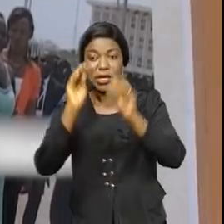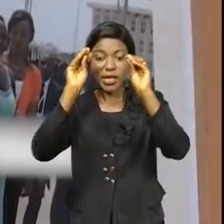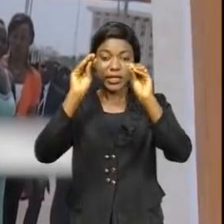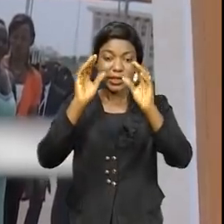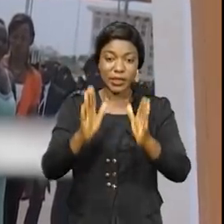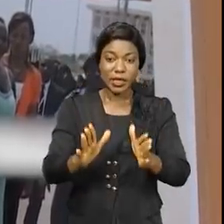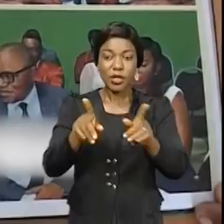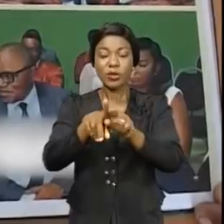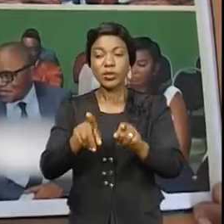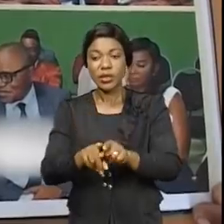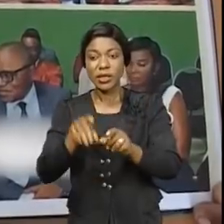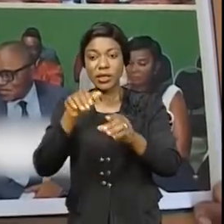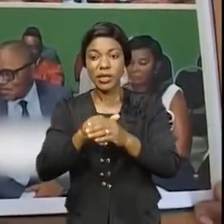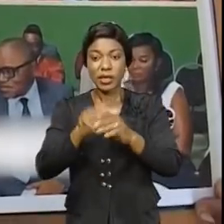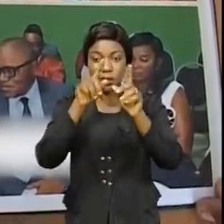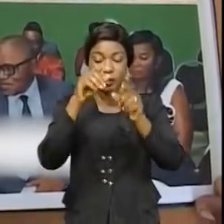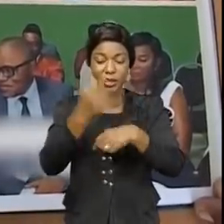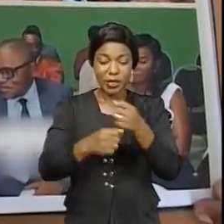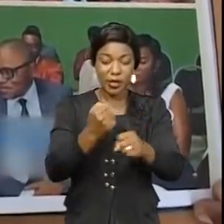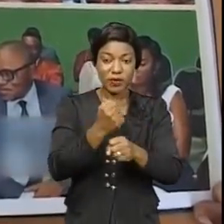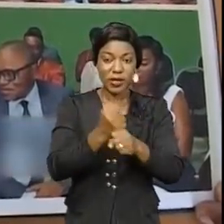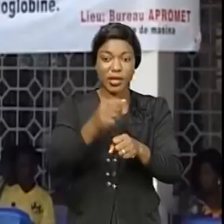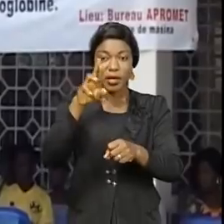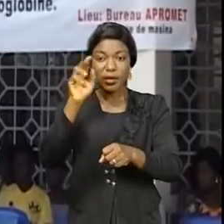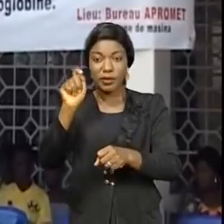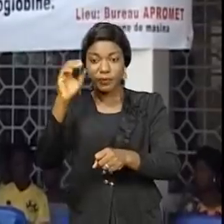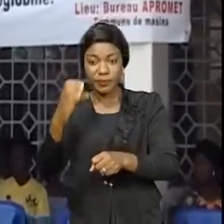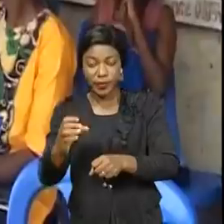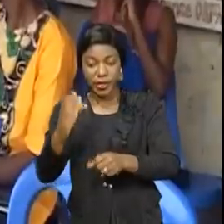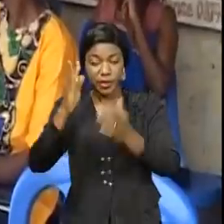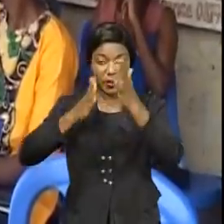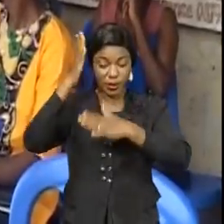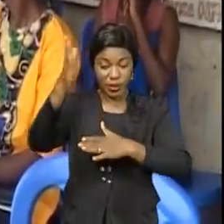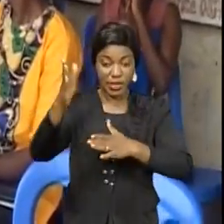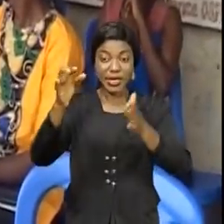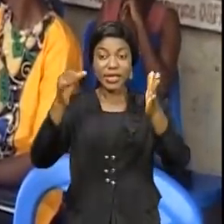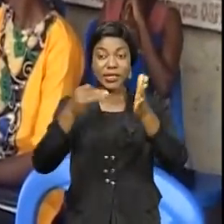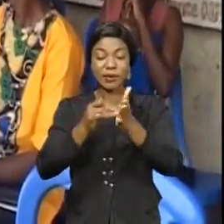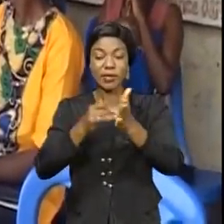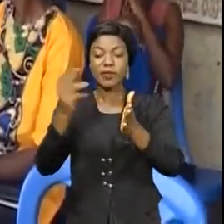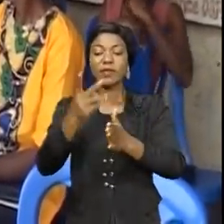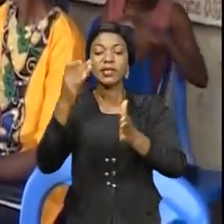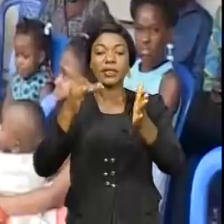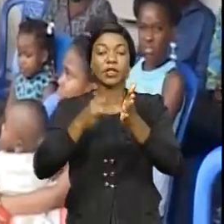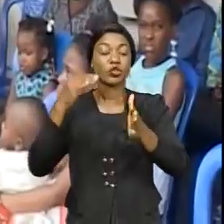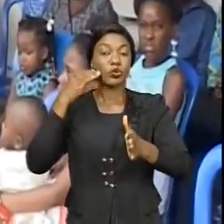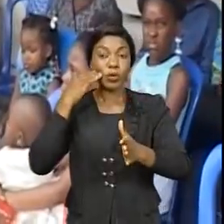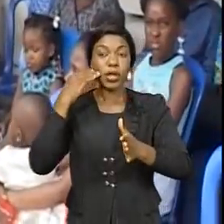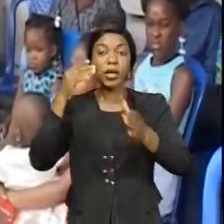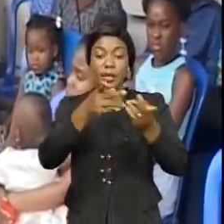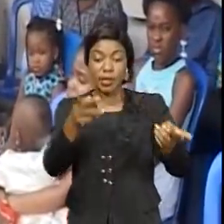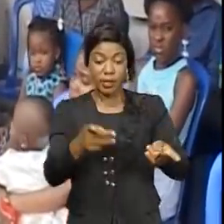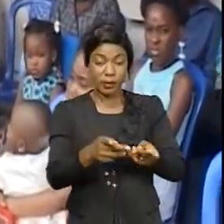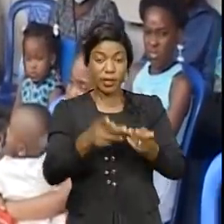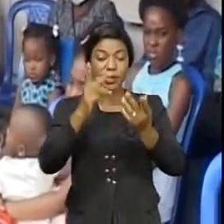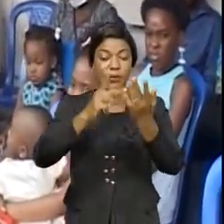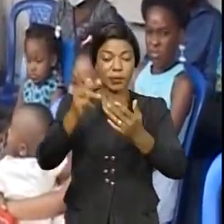et même cadres de la RTNC. Le prochain rendez-vous est prévu pour dimanche 27 juin 2021 au siège de la